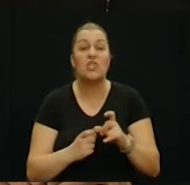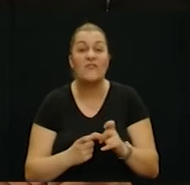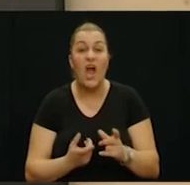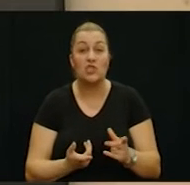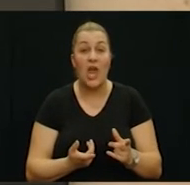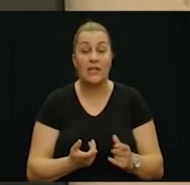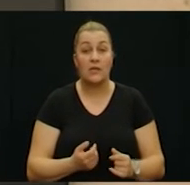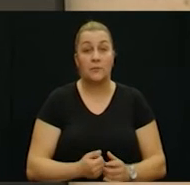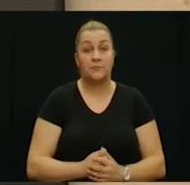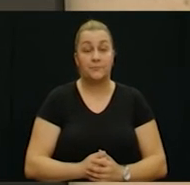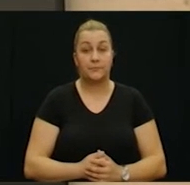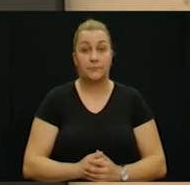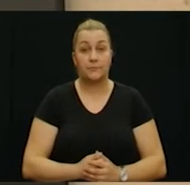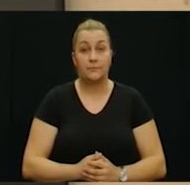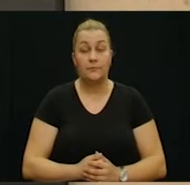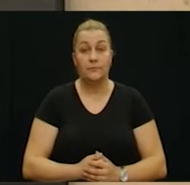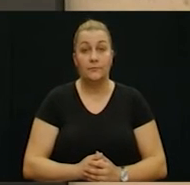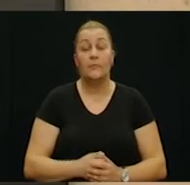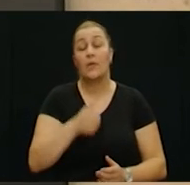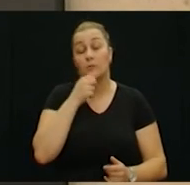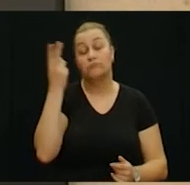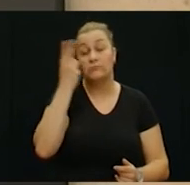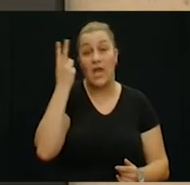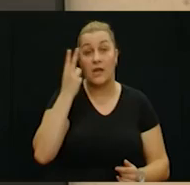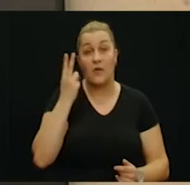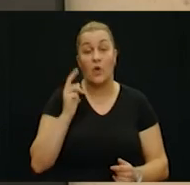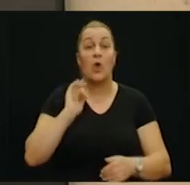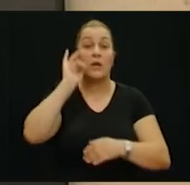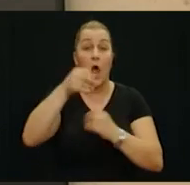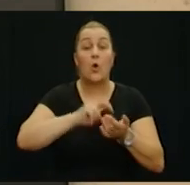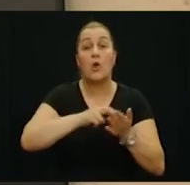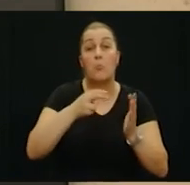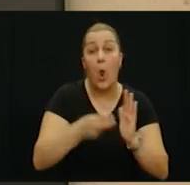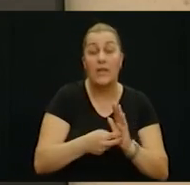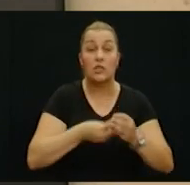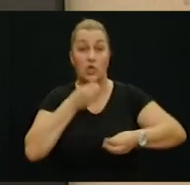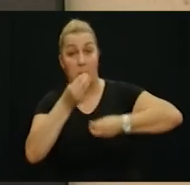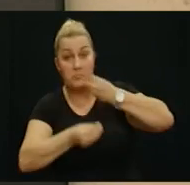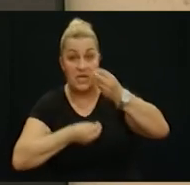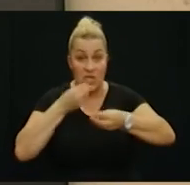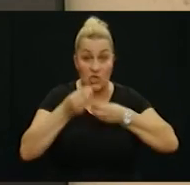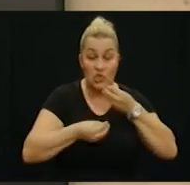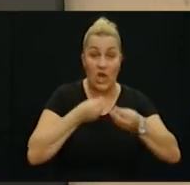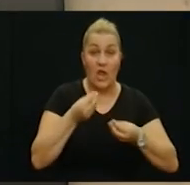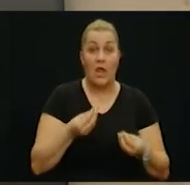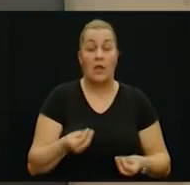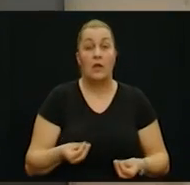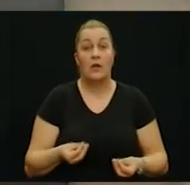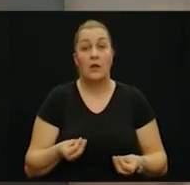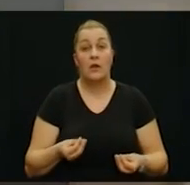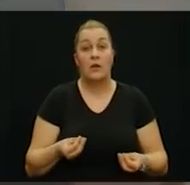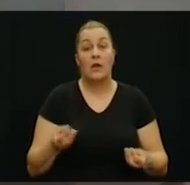Šlivančaninom i sa društvom i naravno nakon političke priče kako je to